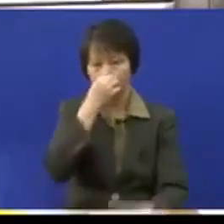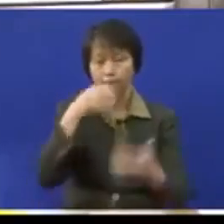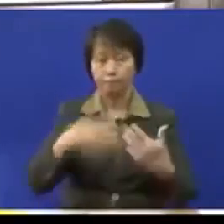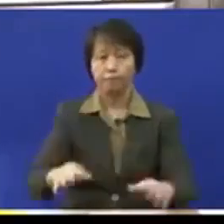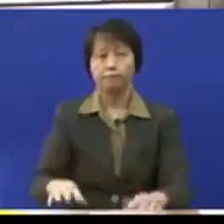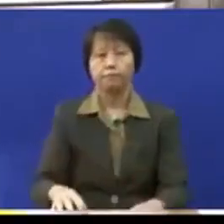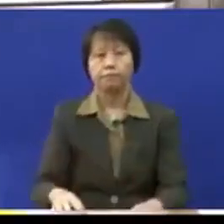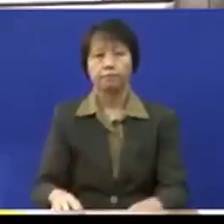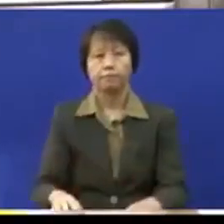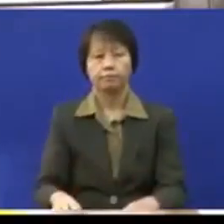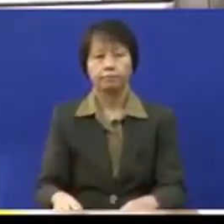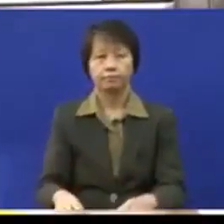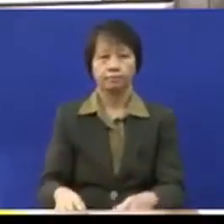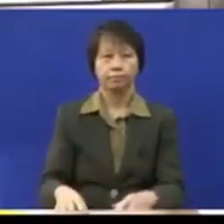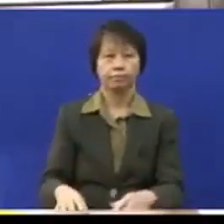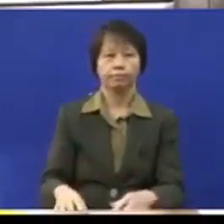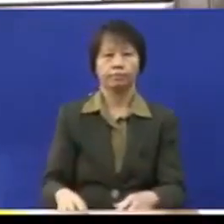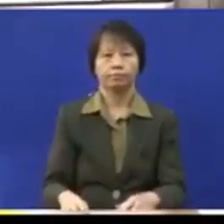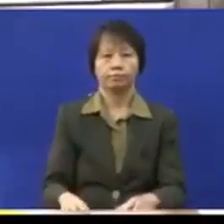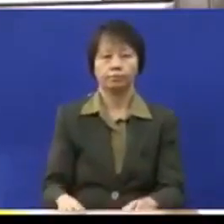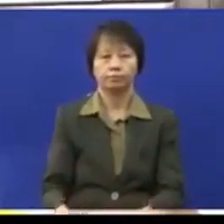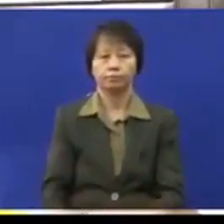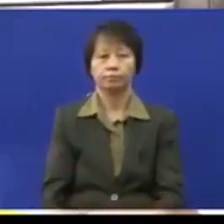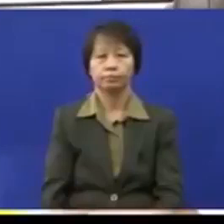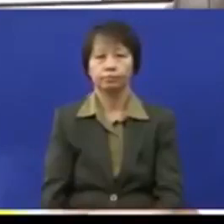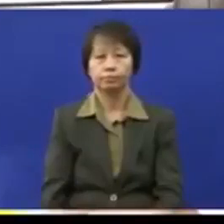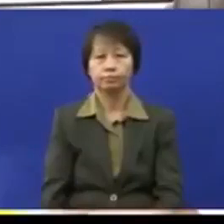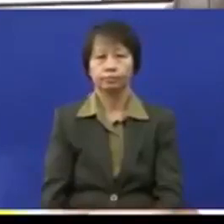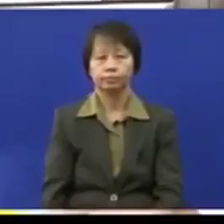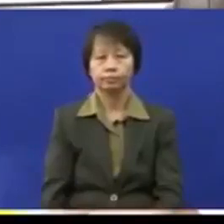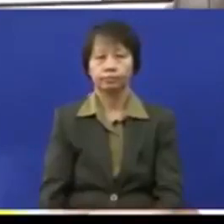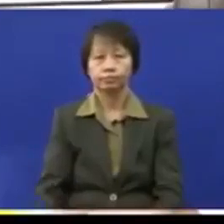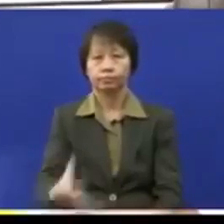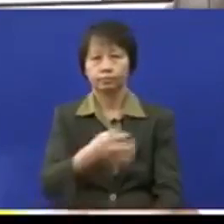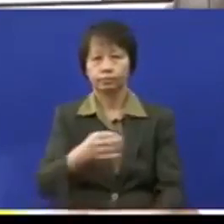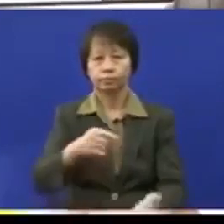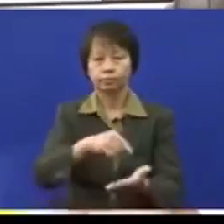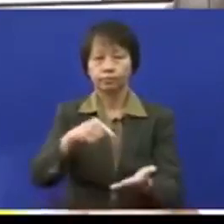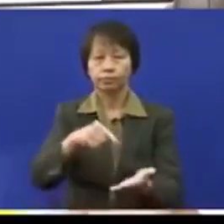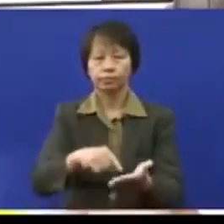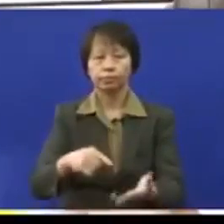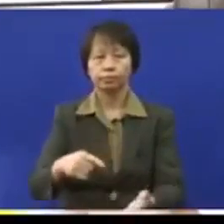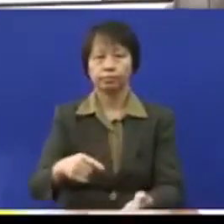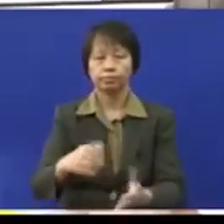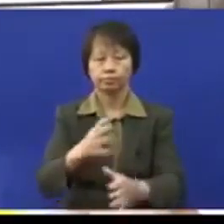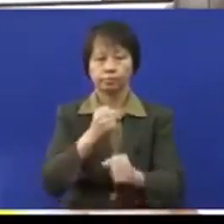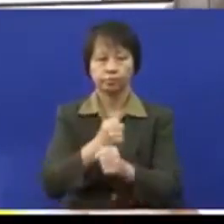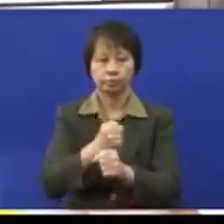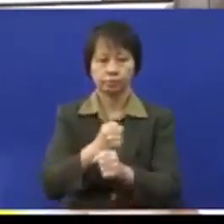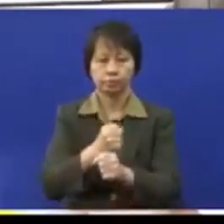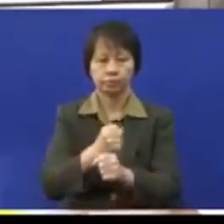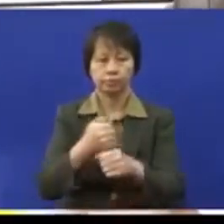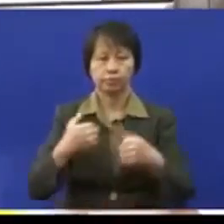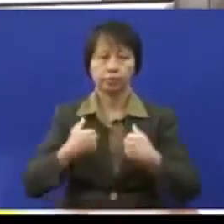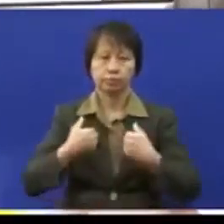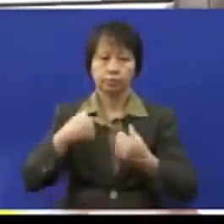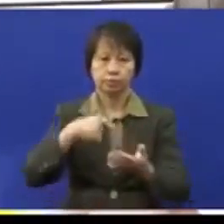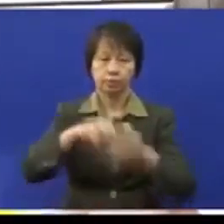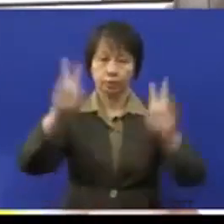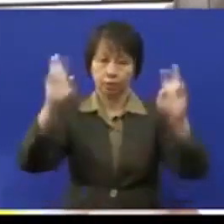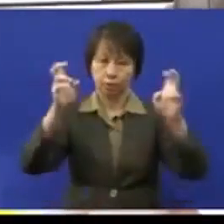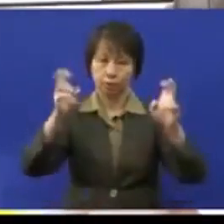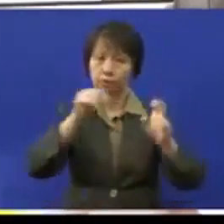saya telahpun menerima aduan tentang perkara ini oleh sebuah NGO di mana masih ada lagi isu